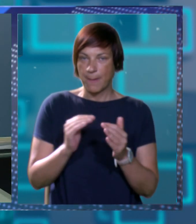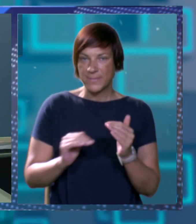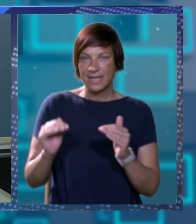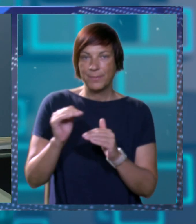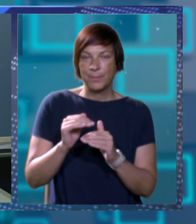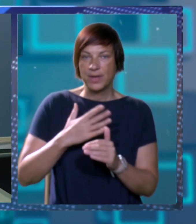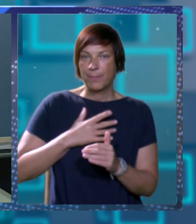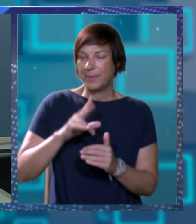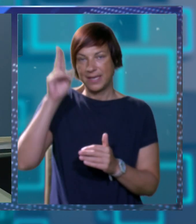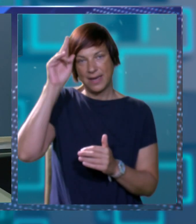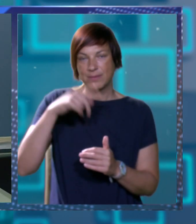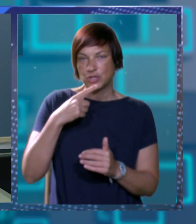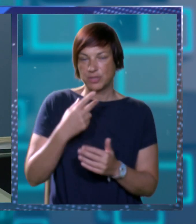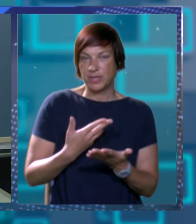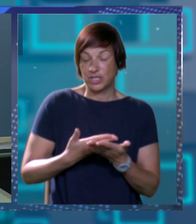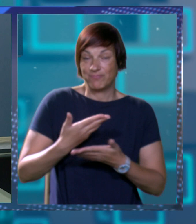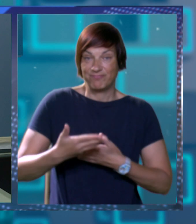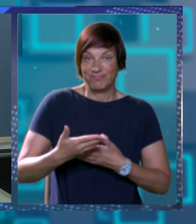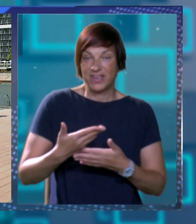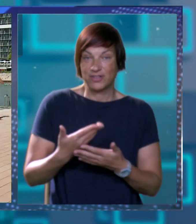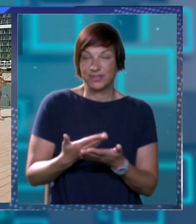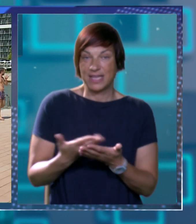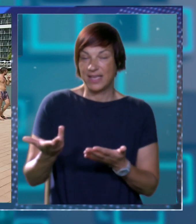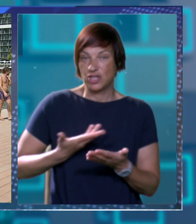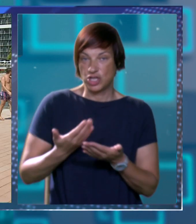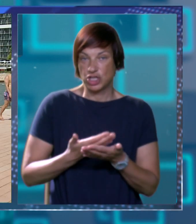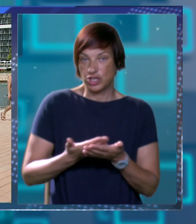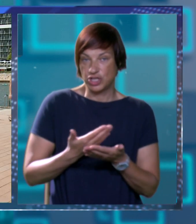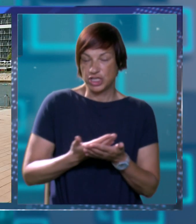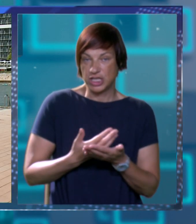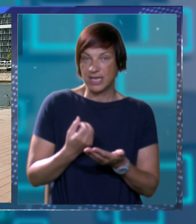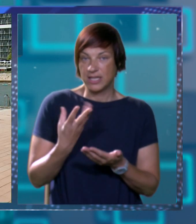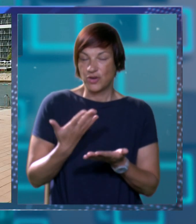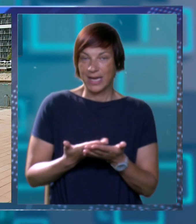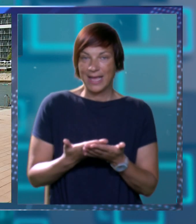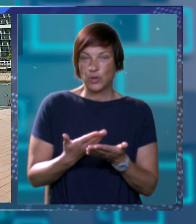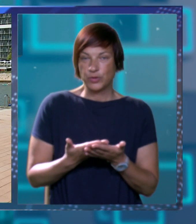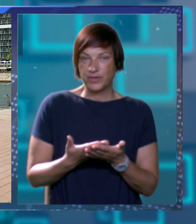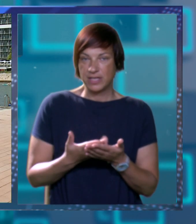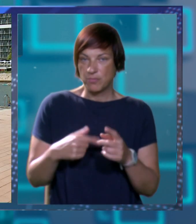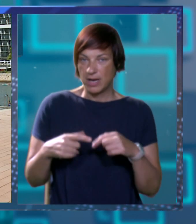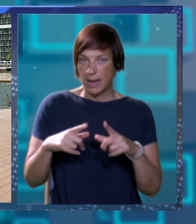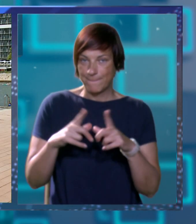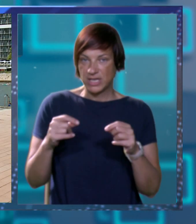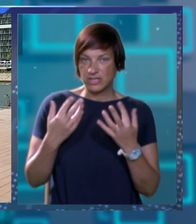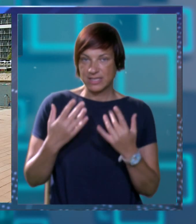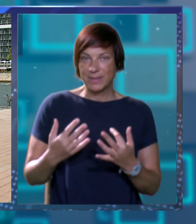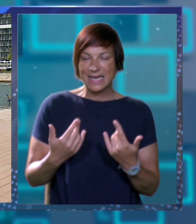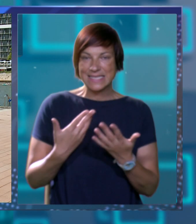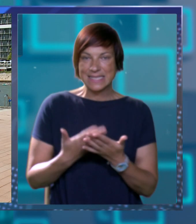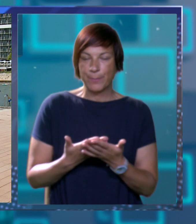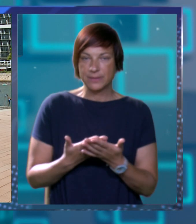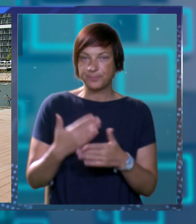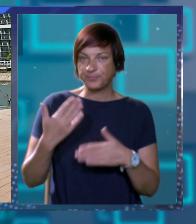porostle. Znači mi ne možemo reći ovako unaprijed da je došlo do onečišćenja dok ne utvrdimo laboratorijskim analizama.